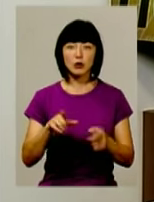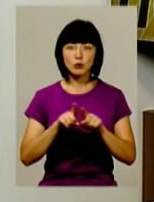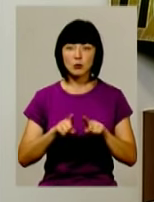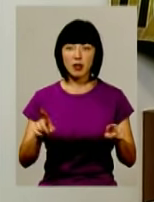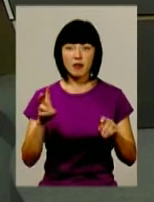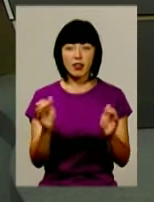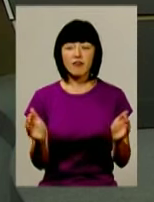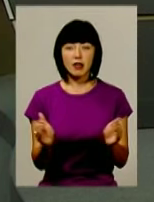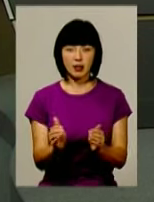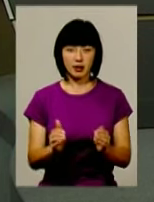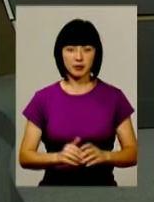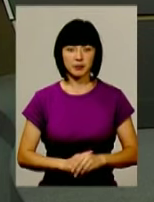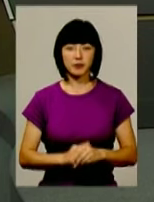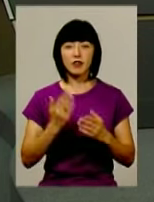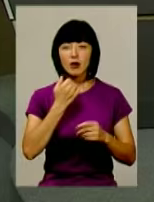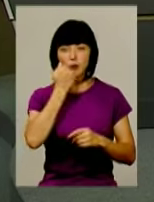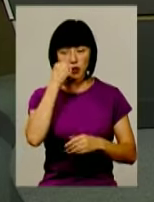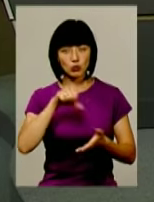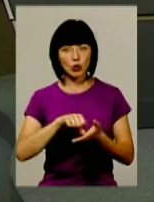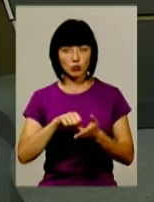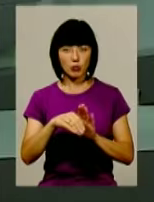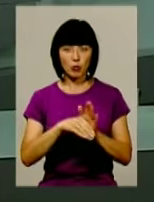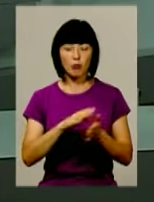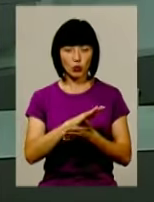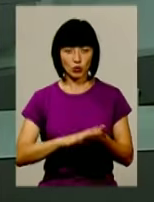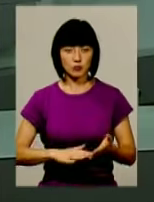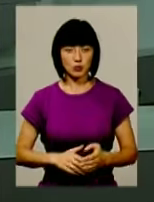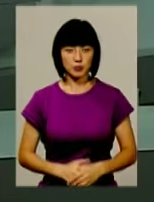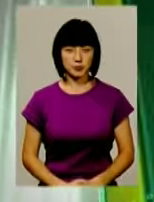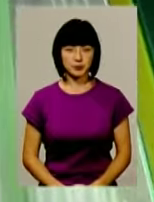невеликих. Вам дякую за участь в нашій передачі, а ми продовжуємо.